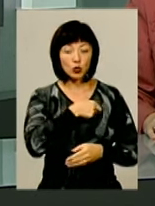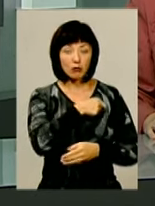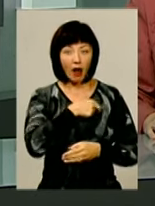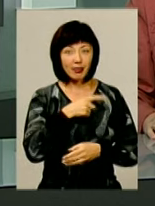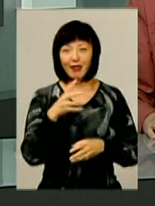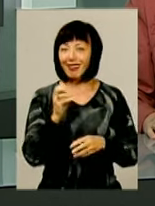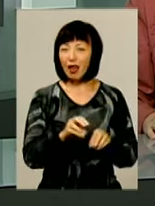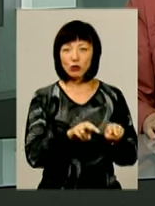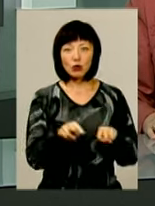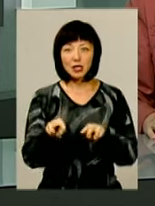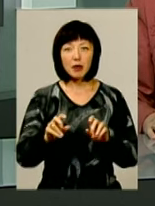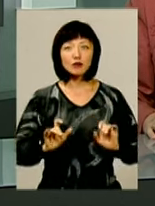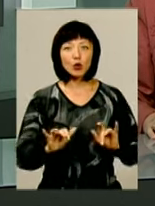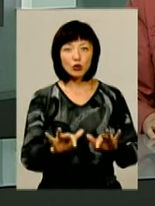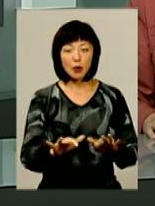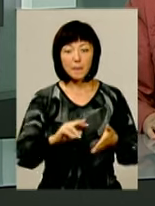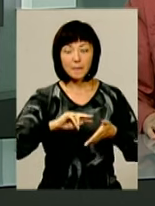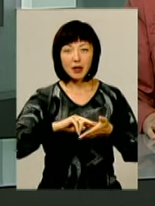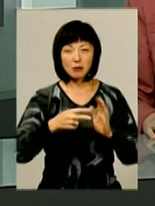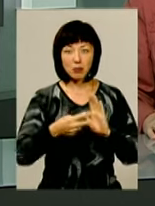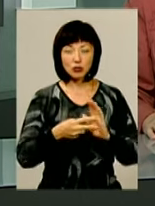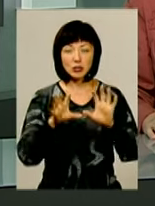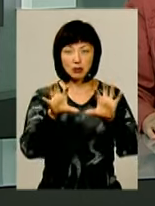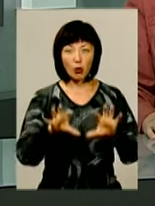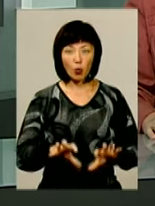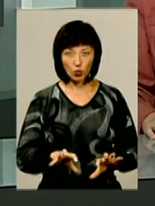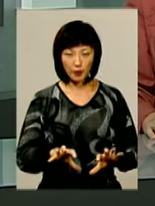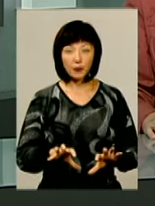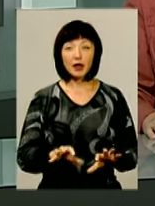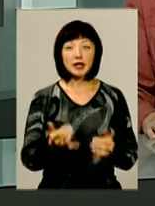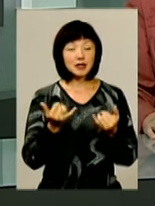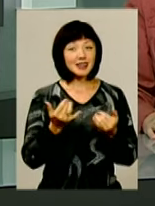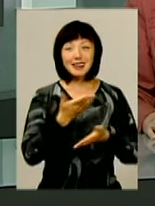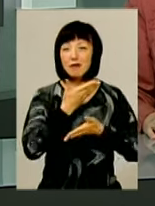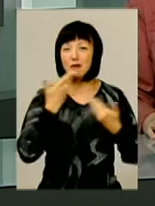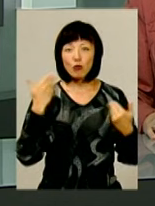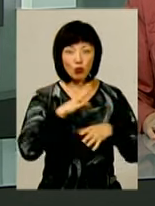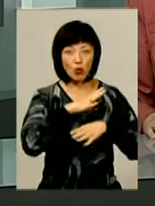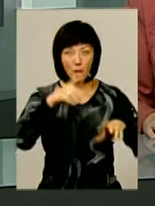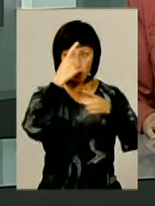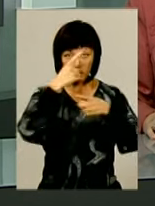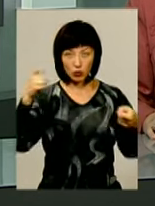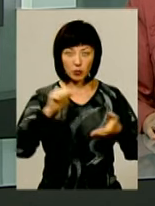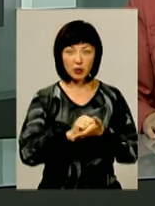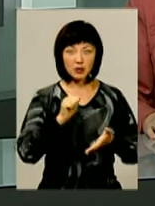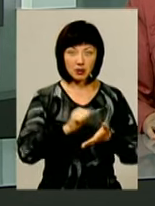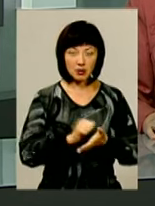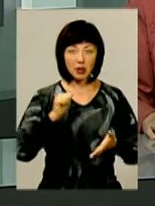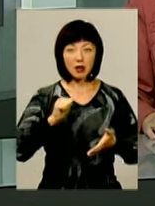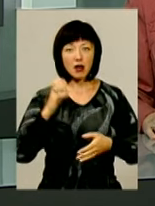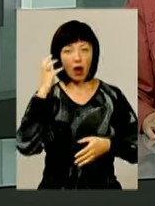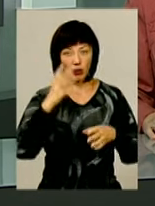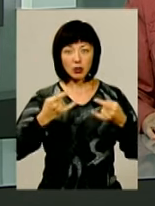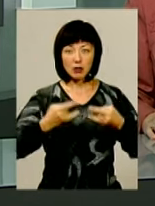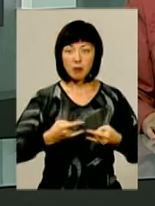постанову, не дотрималися процедури, передбаченої чинним законодавством. Зокрема, не розмістили повідомлення у засобах масової інформації та не